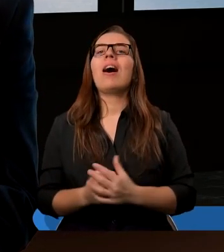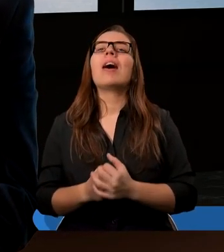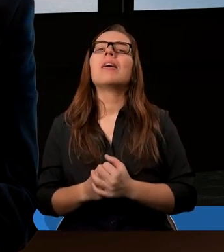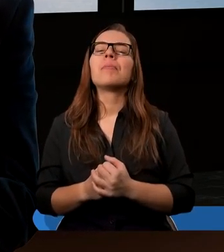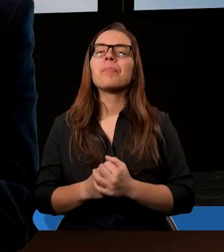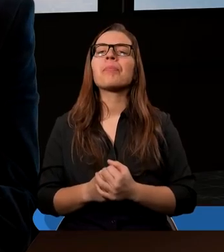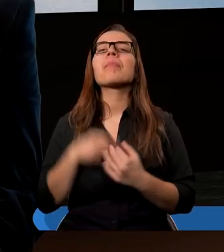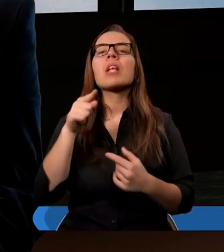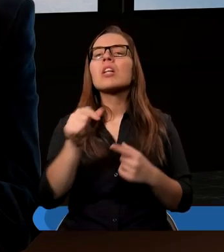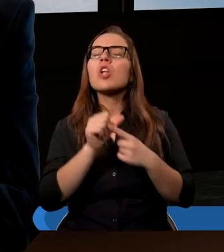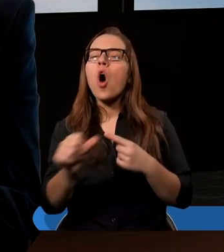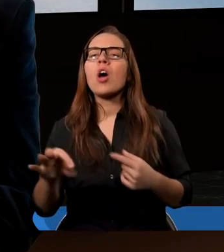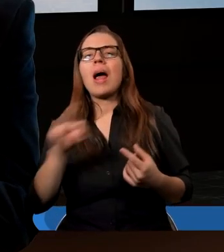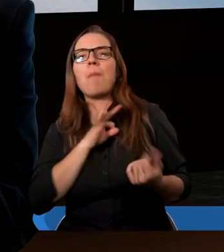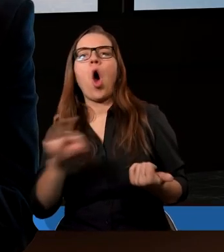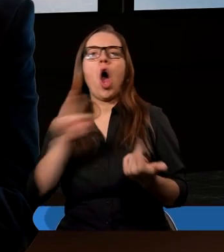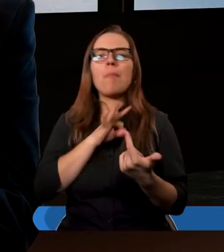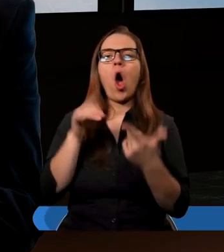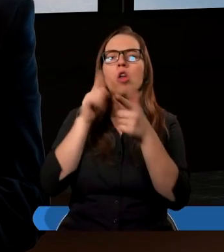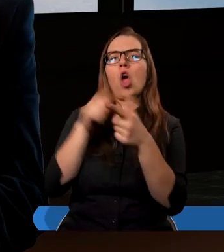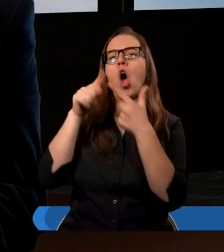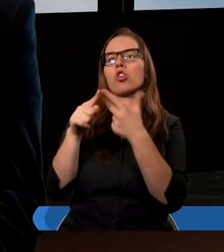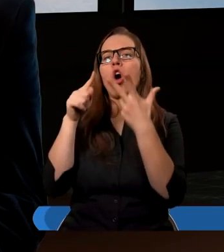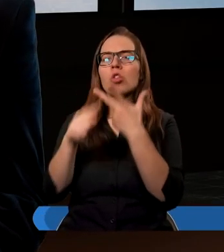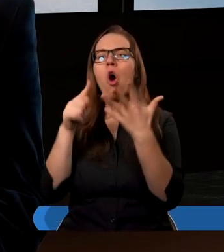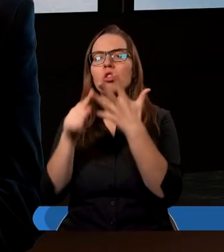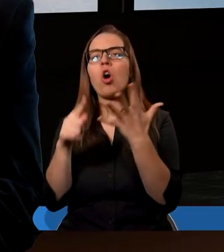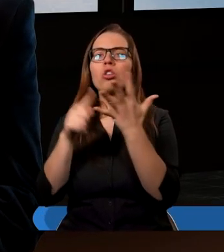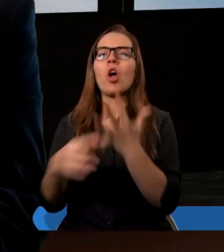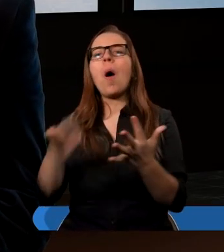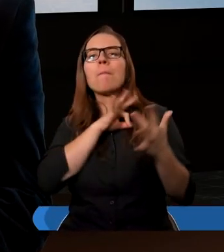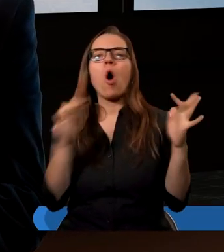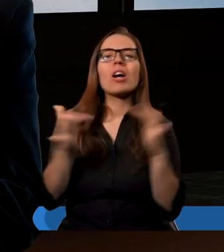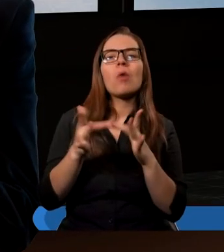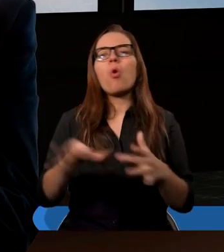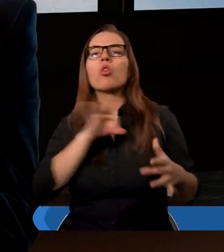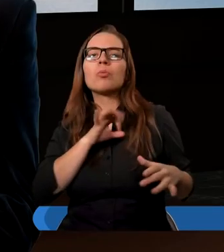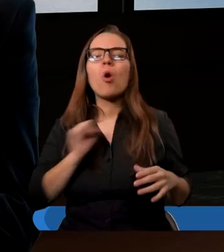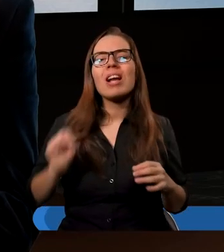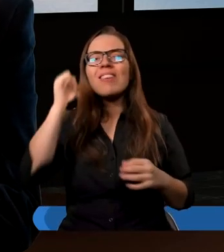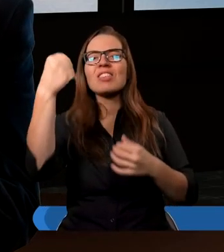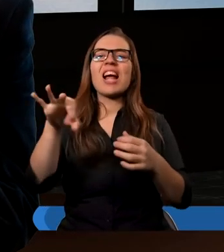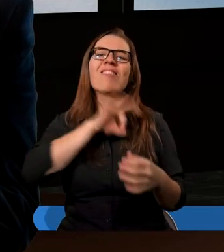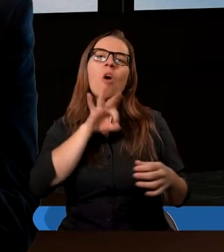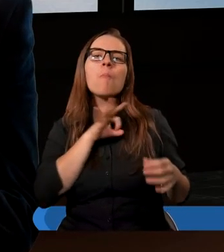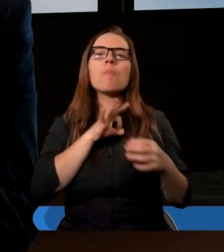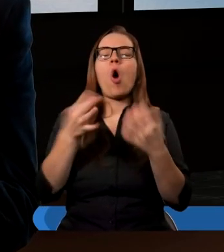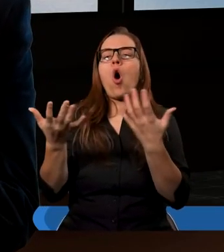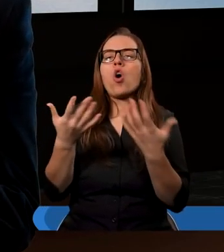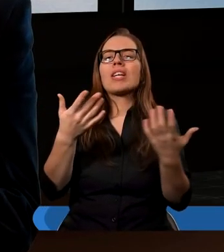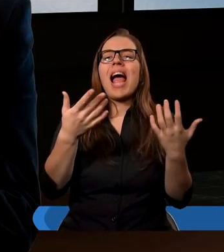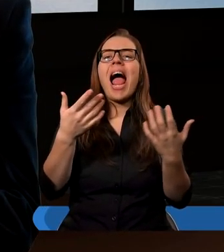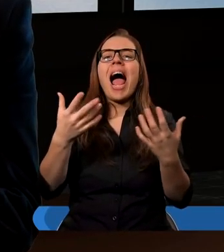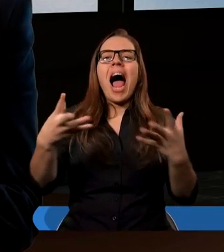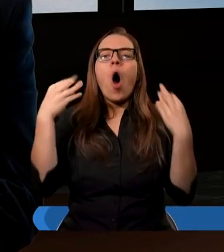którzy to jest moje, to jest moje, to należy do mnie, to jest moja praca, to jest moje zwycięstwo, to jest mój sukces, to wszystko